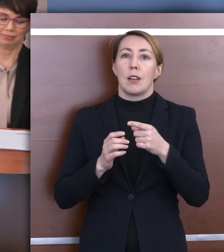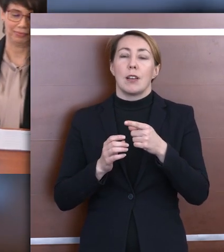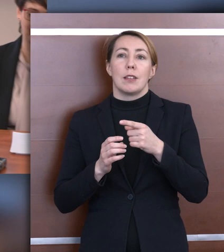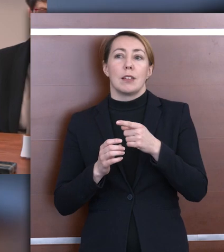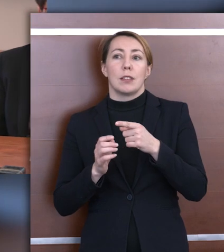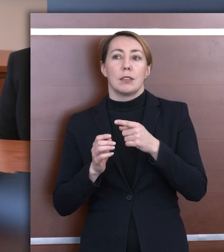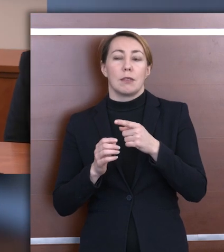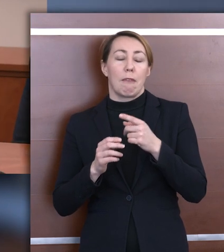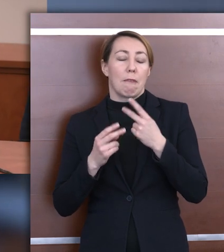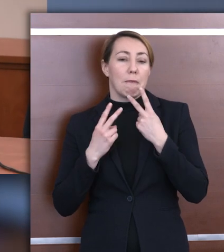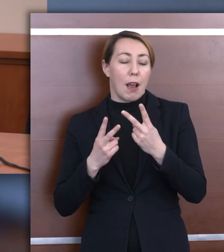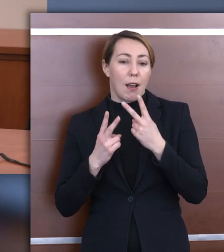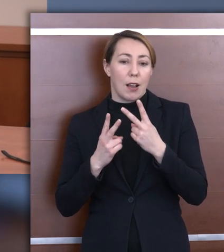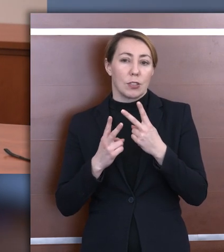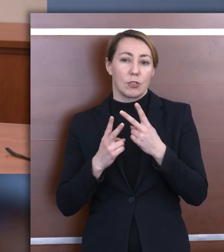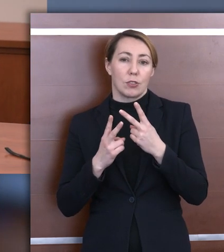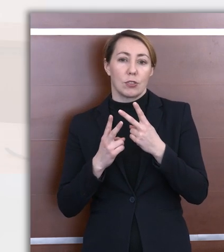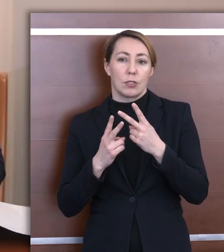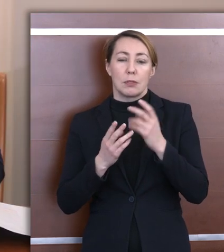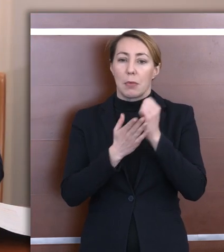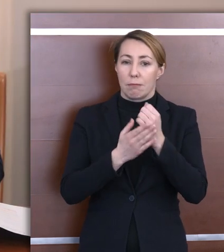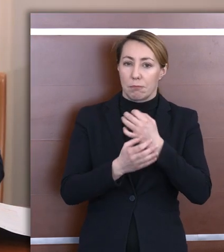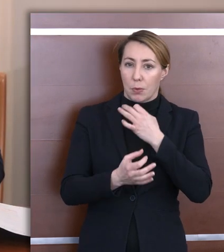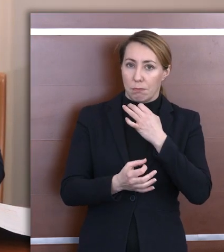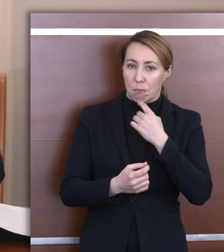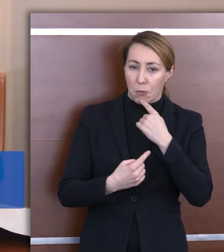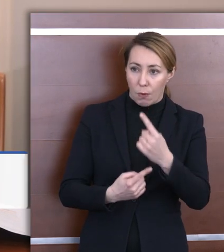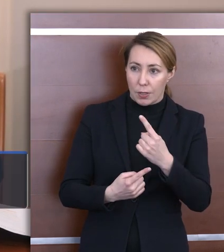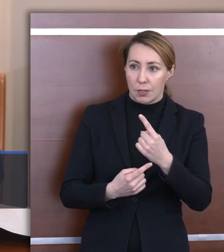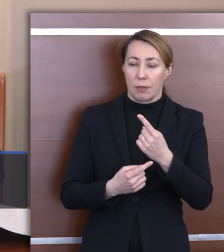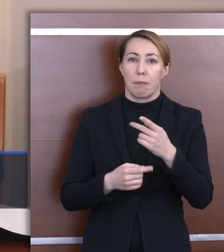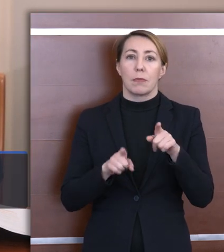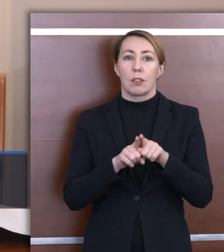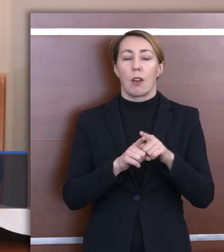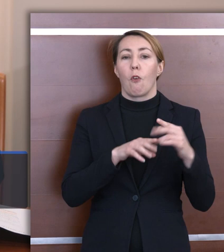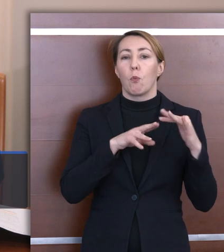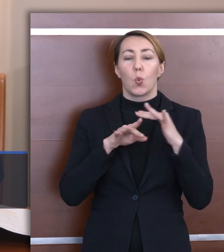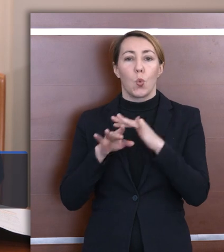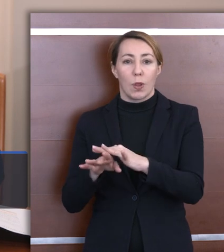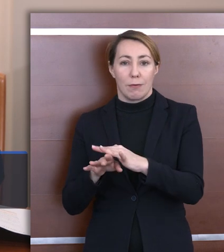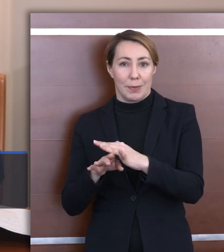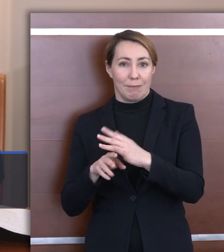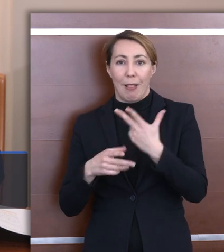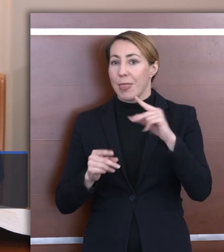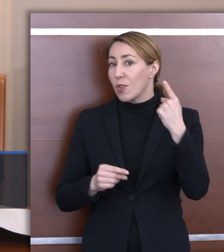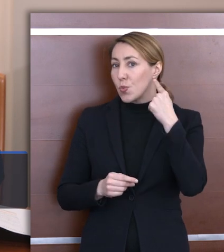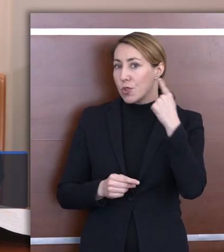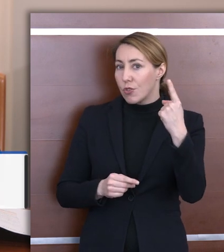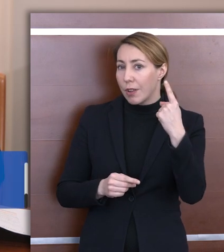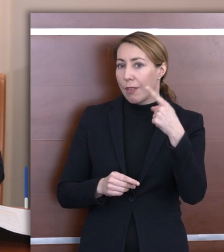kwestii, a mianowicie wpływu niesłyszenia czy niedosłyszenia na